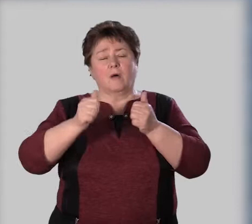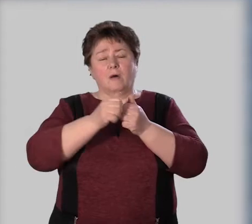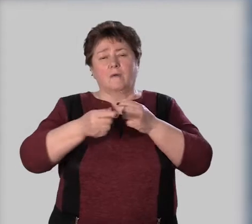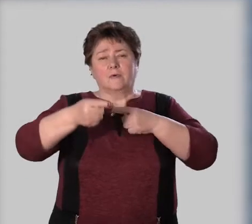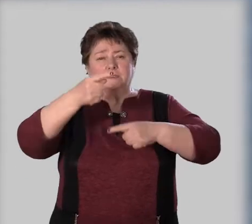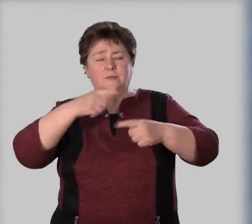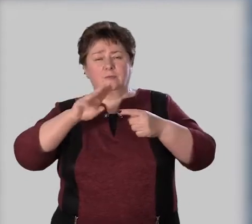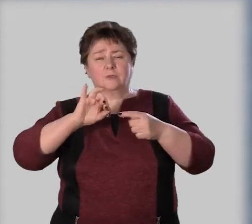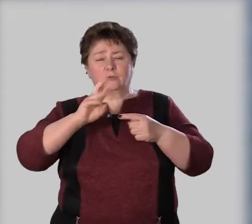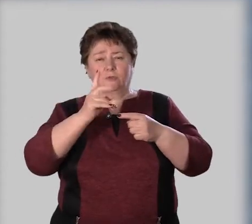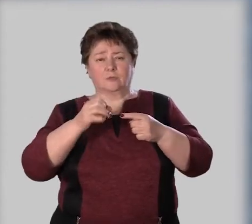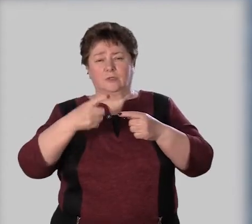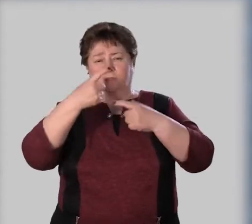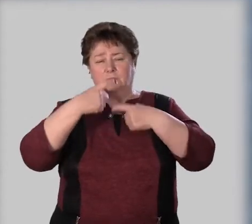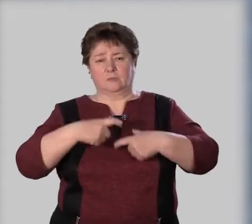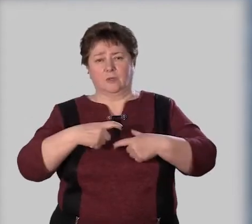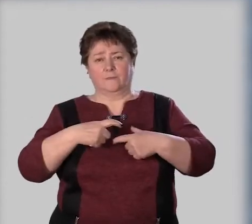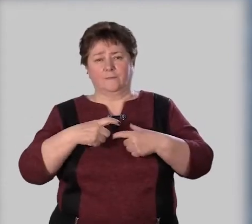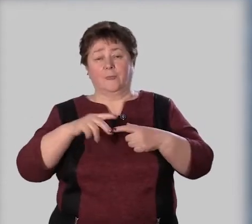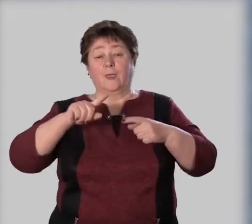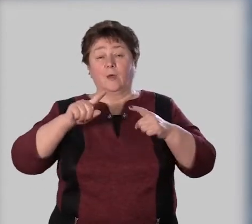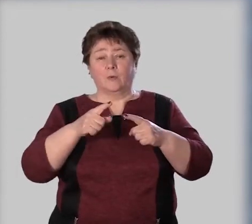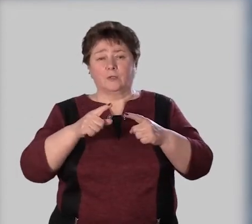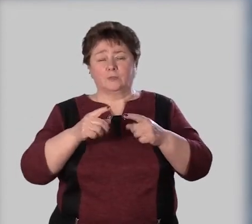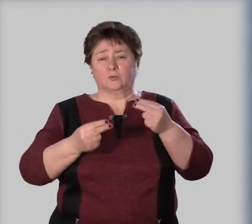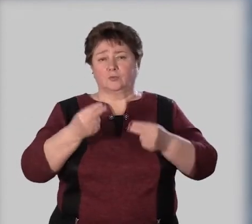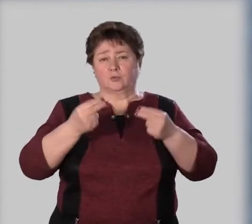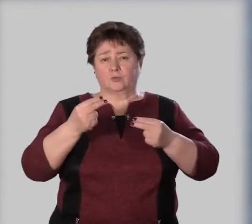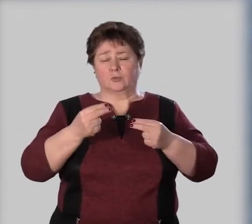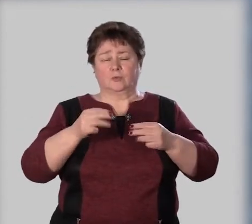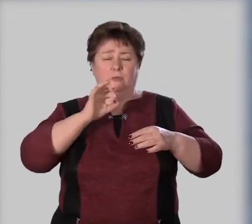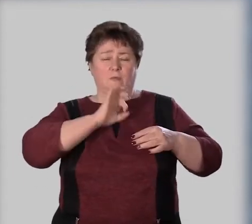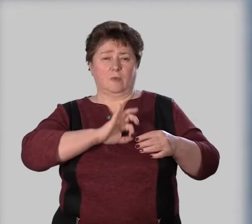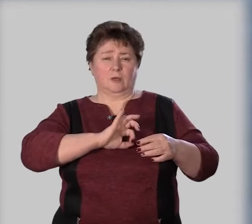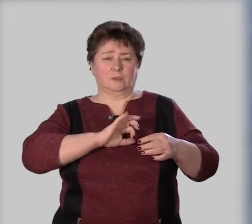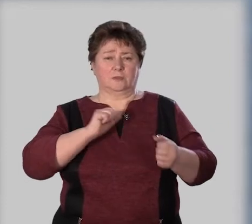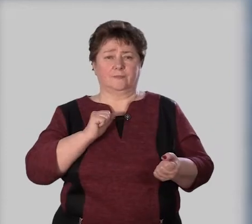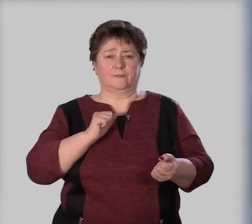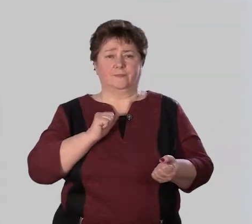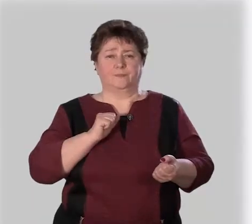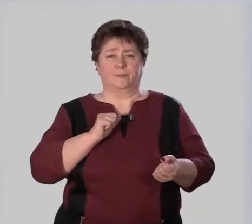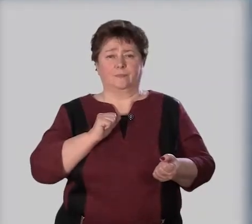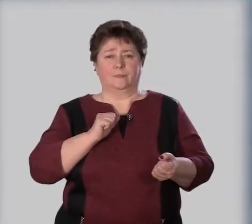возвратного местоимения себя? Почему шутить полезно?